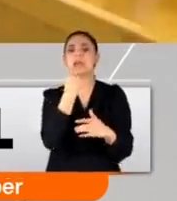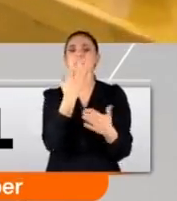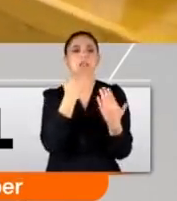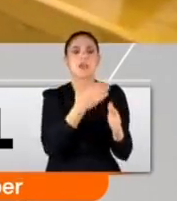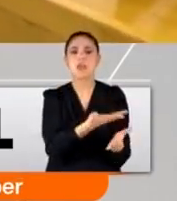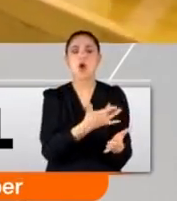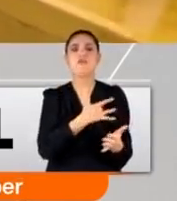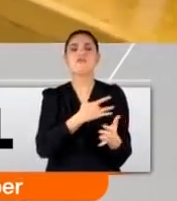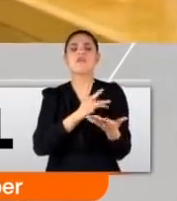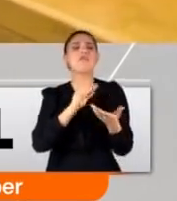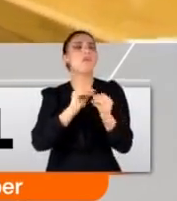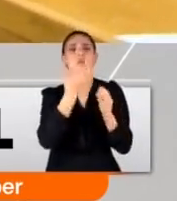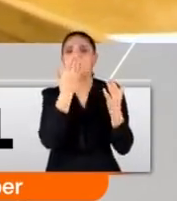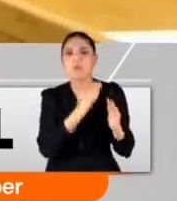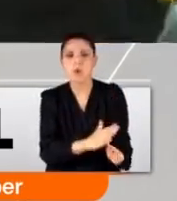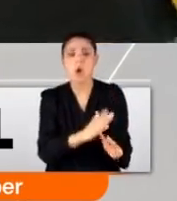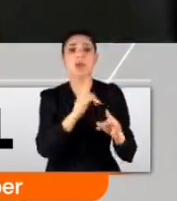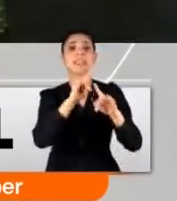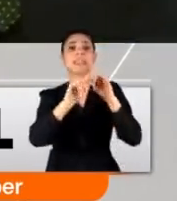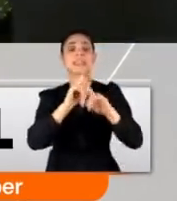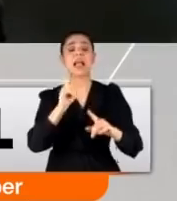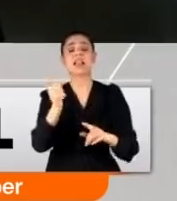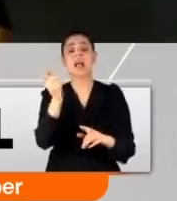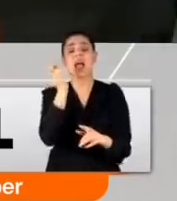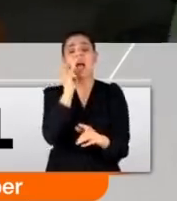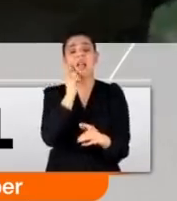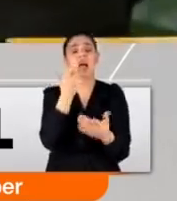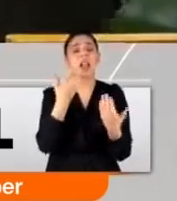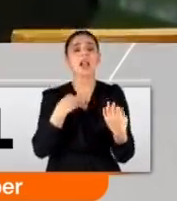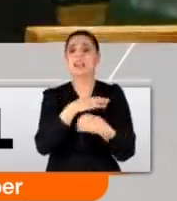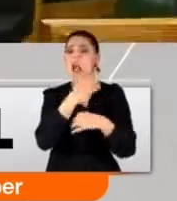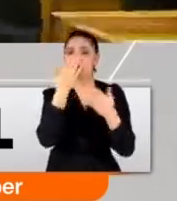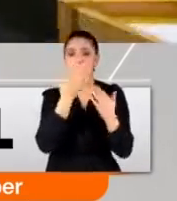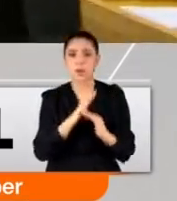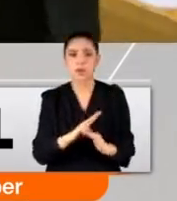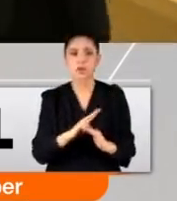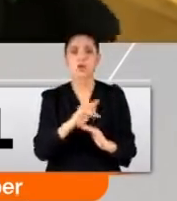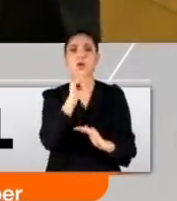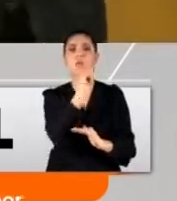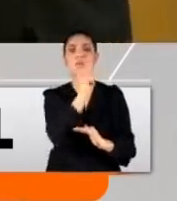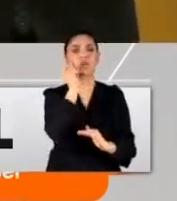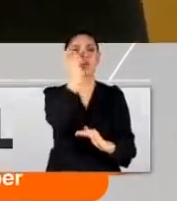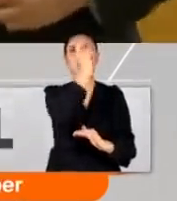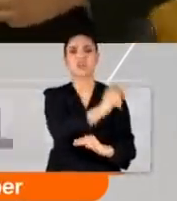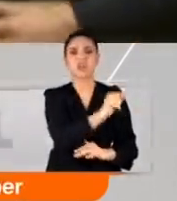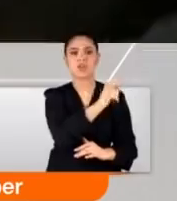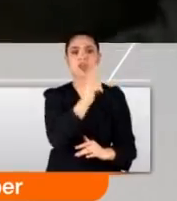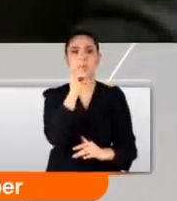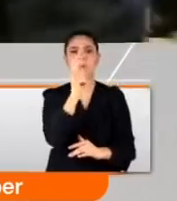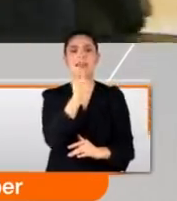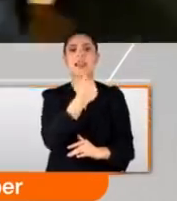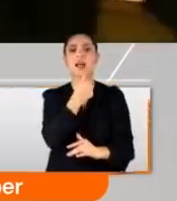vicdanı sızlamayan, siyasi ahlaktan nasipsiz, karikatür bir tiple bir